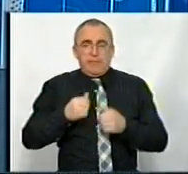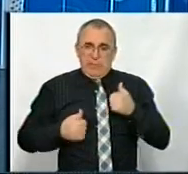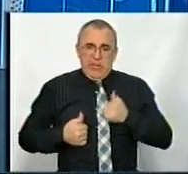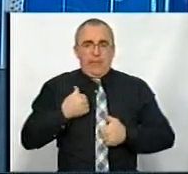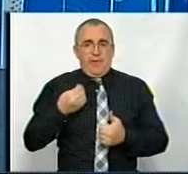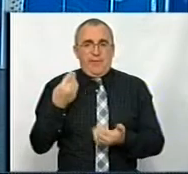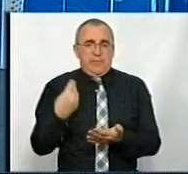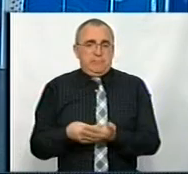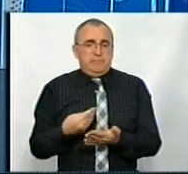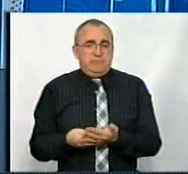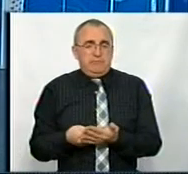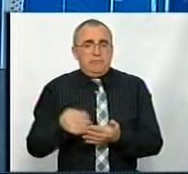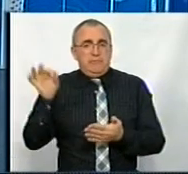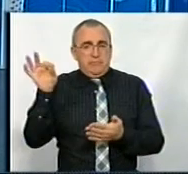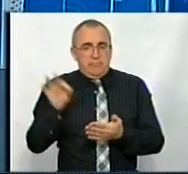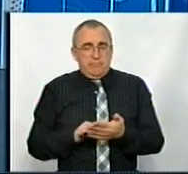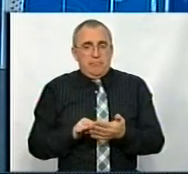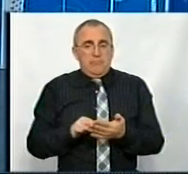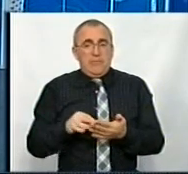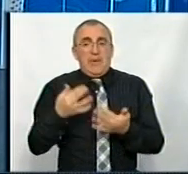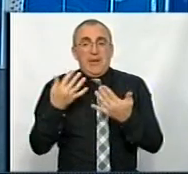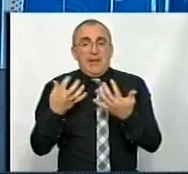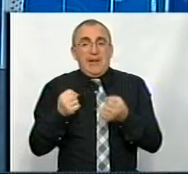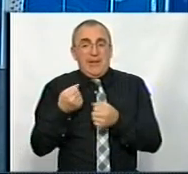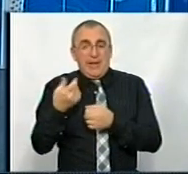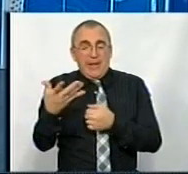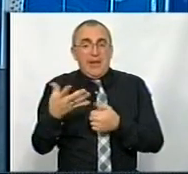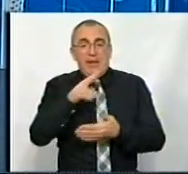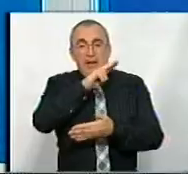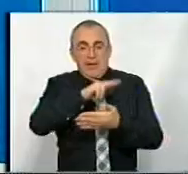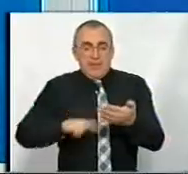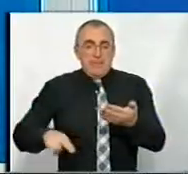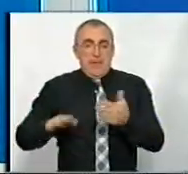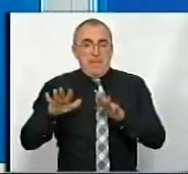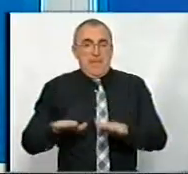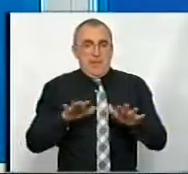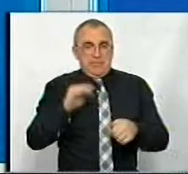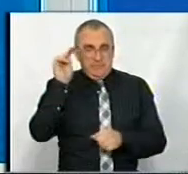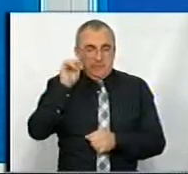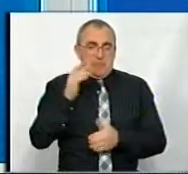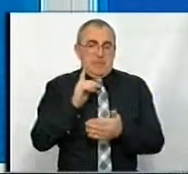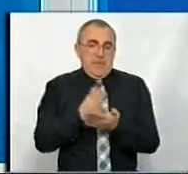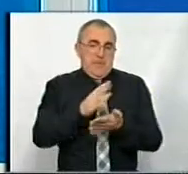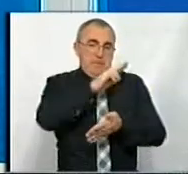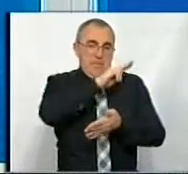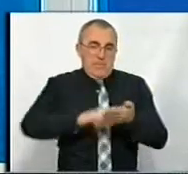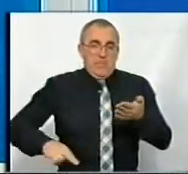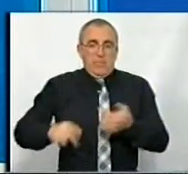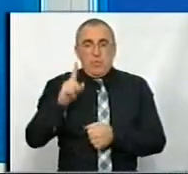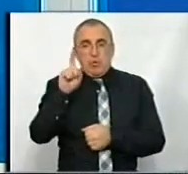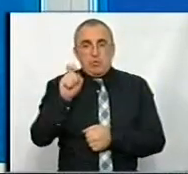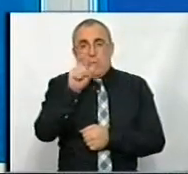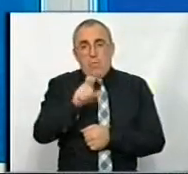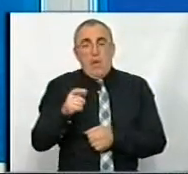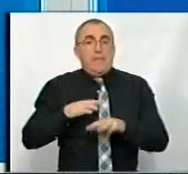ставками? Давайте відразу розведемо кількість ліцензованих місць, це те, що є в ліцензії. Наприклад, у нас була ліцензія 100 осіб,